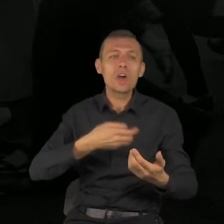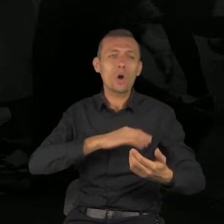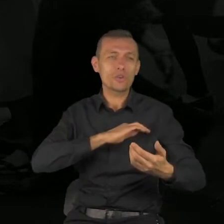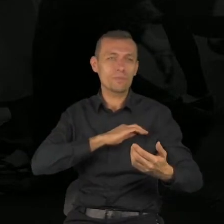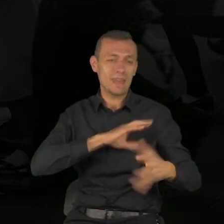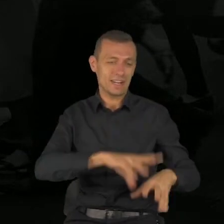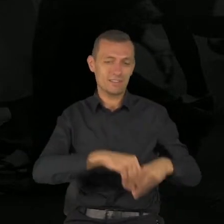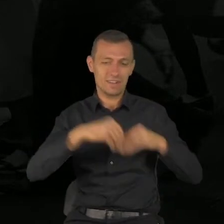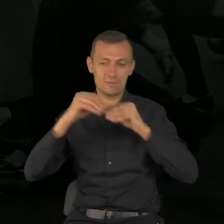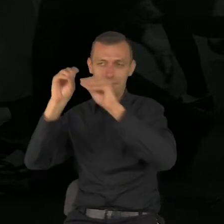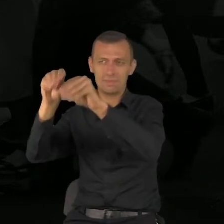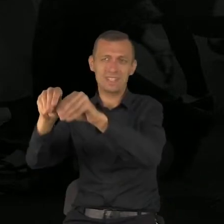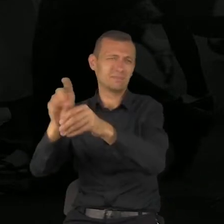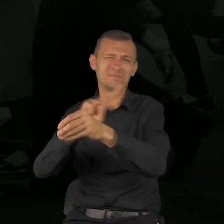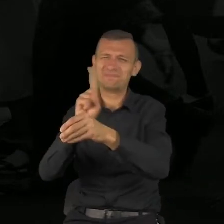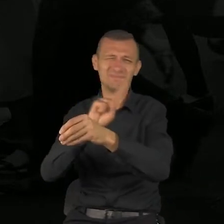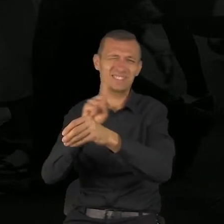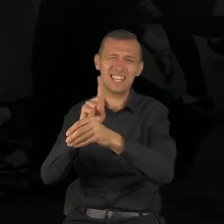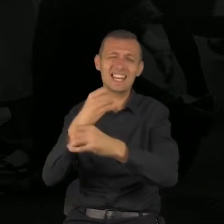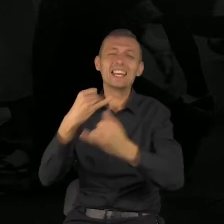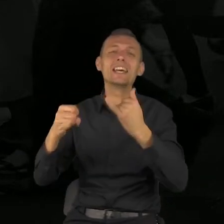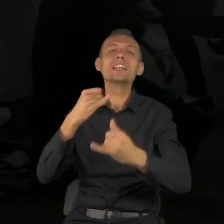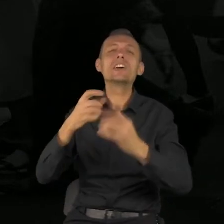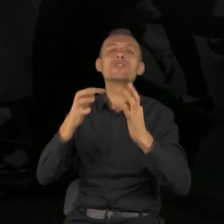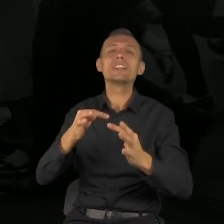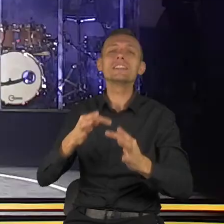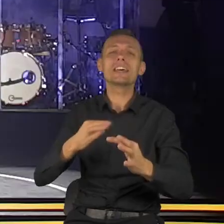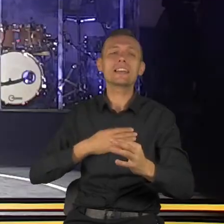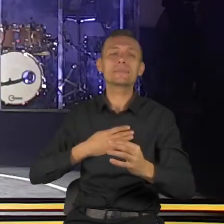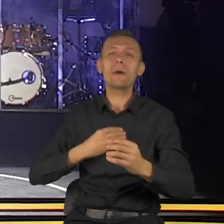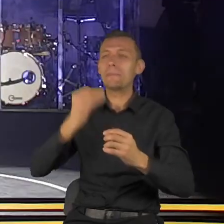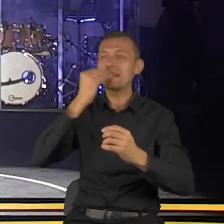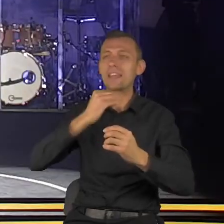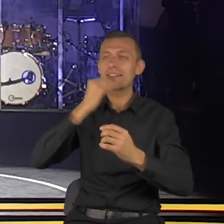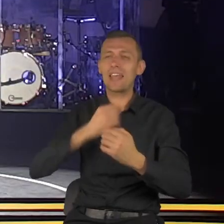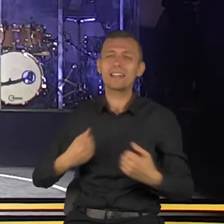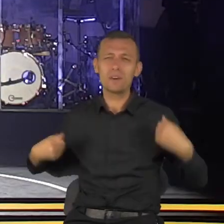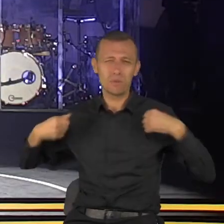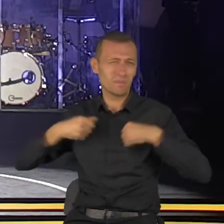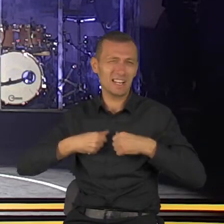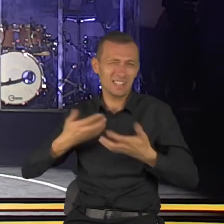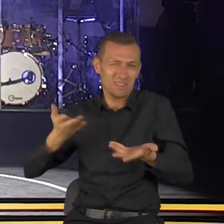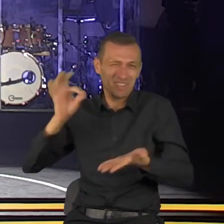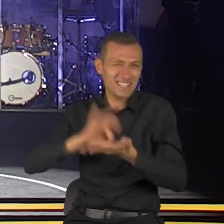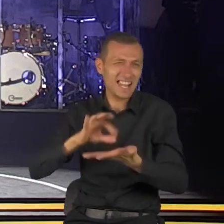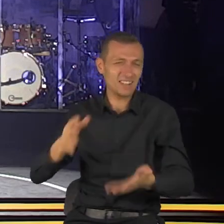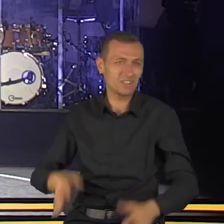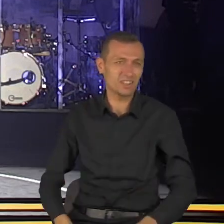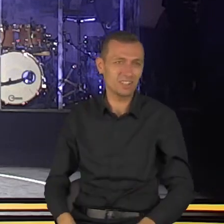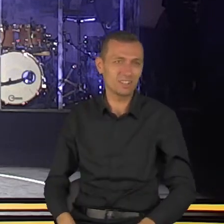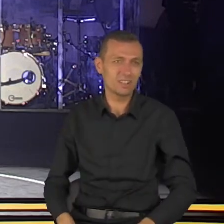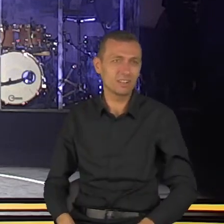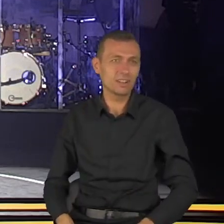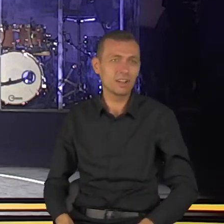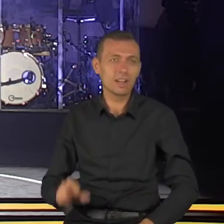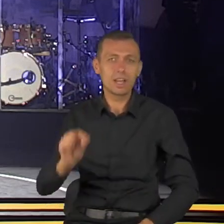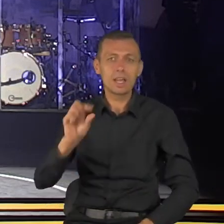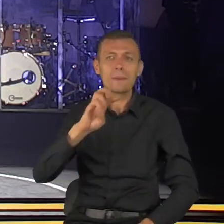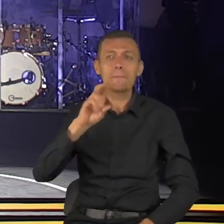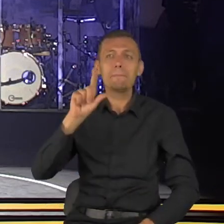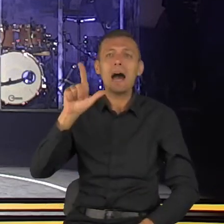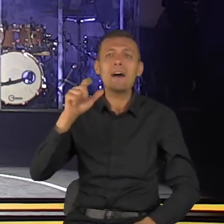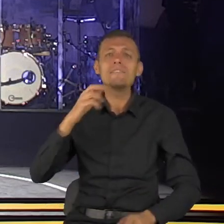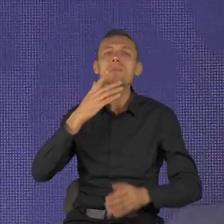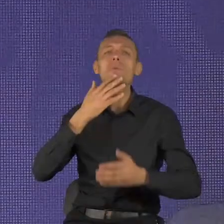niech to nam wystarczy. Paweł mówi, że życie to coś więcej niż posiadanie rzeczy. Zanim chcę wam